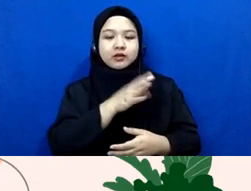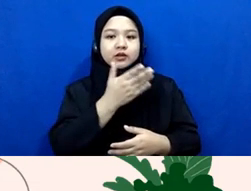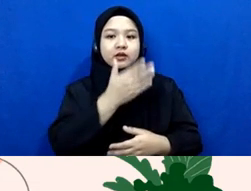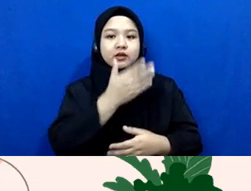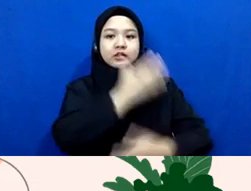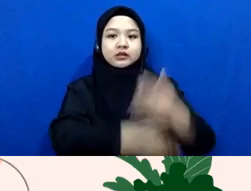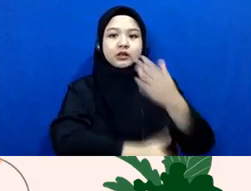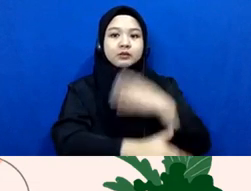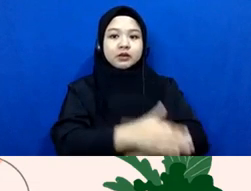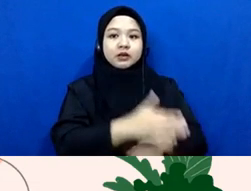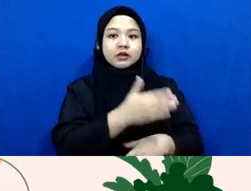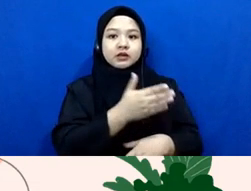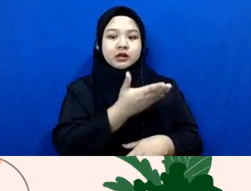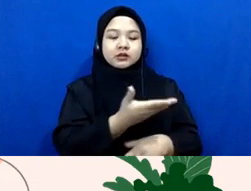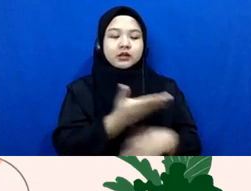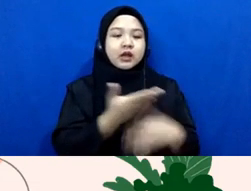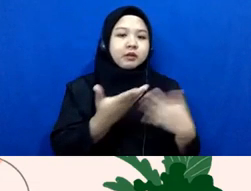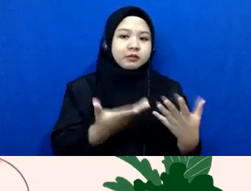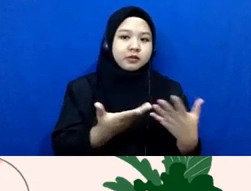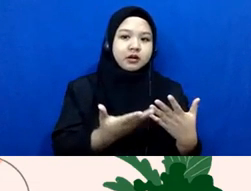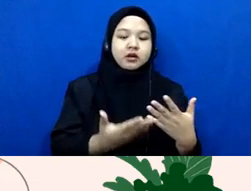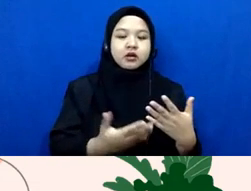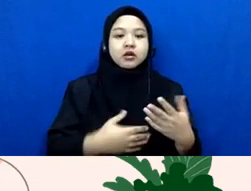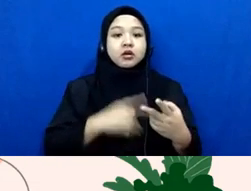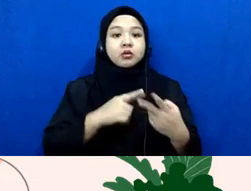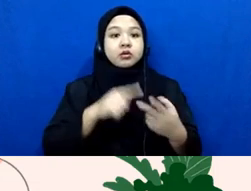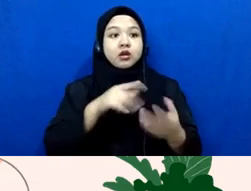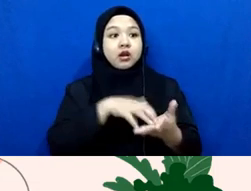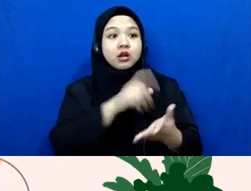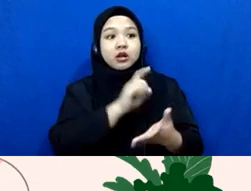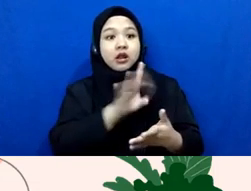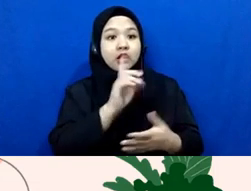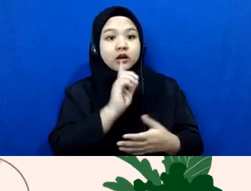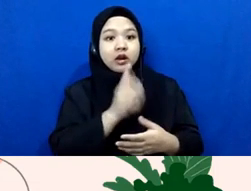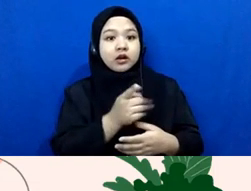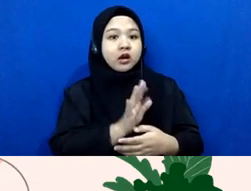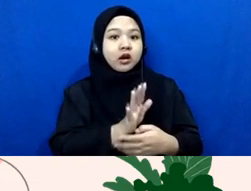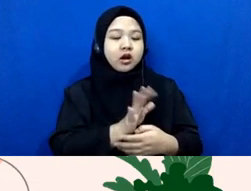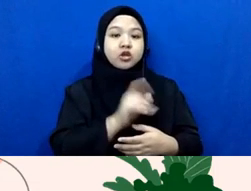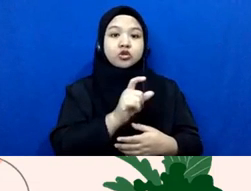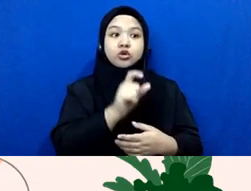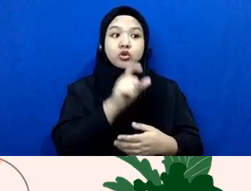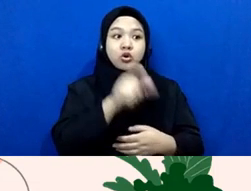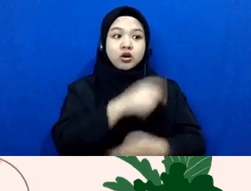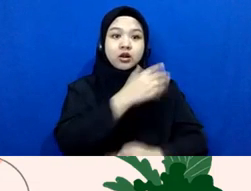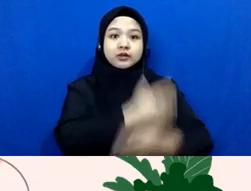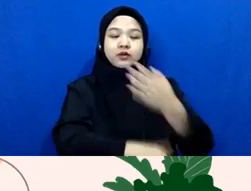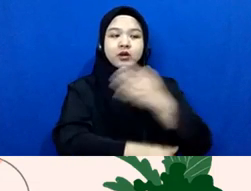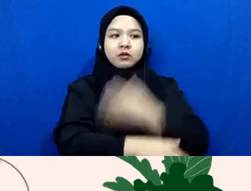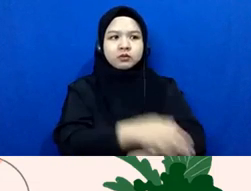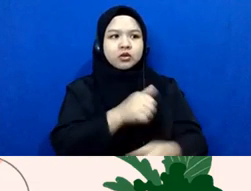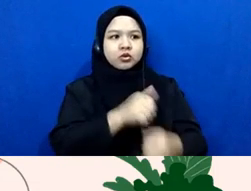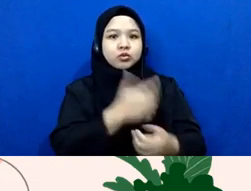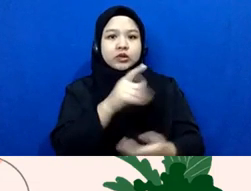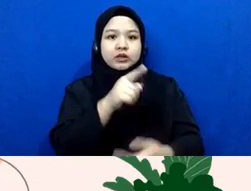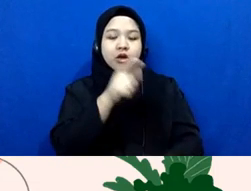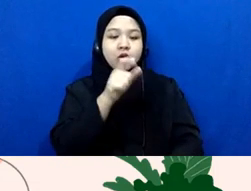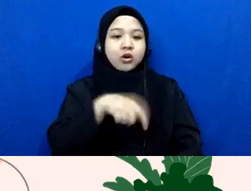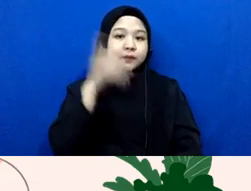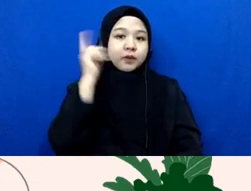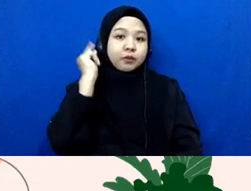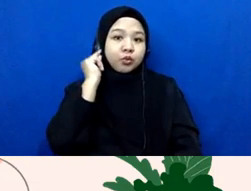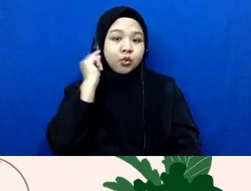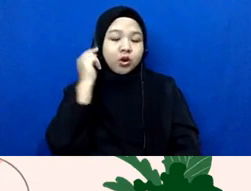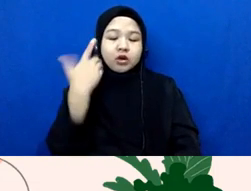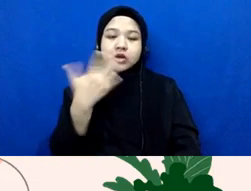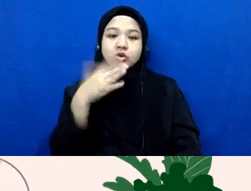dialami para pihak apakah misalnya selain seorang difabel yang bersangkutan juga seorang perempuan atau